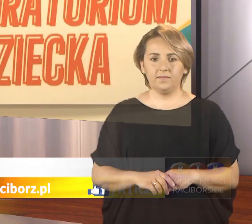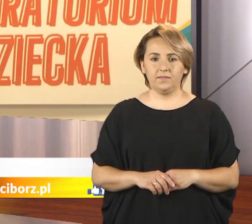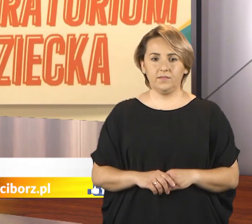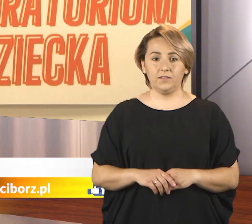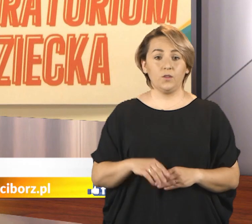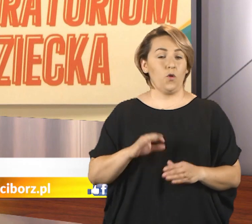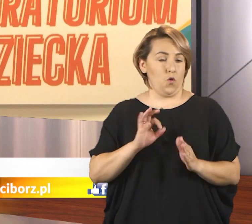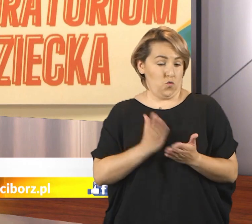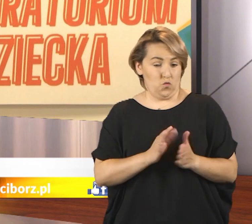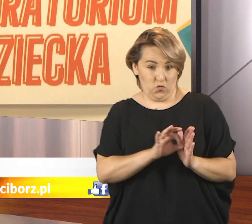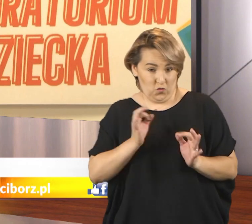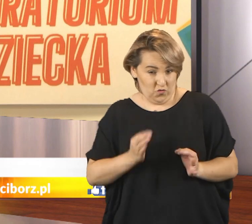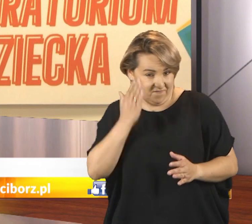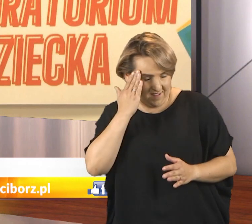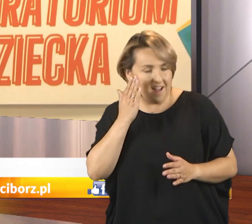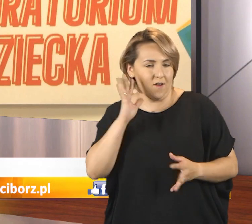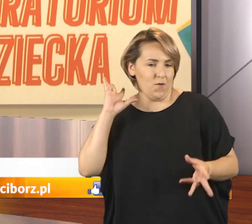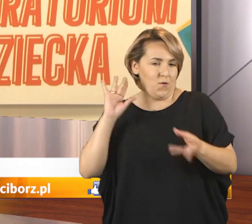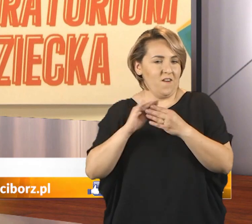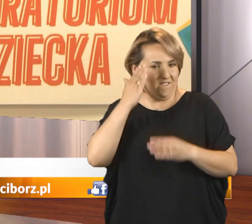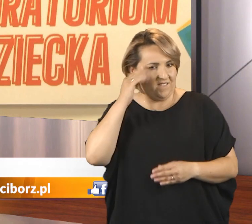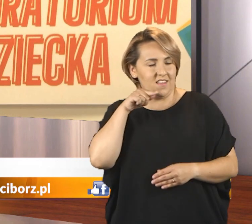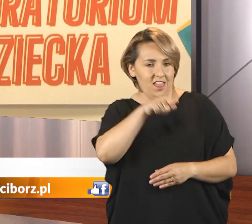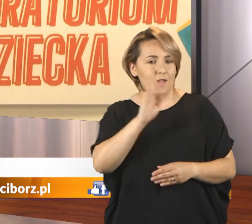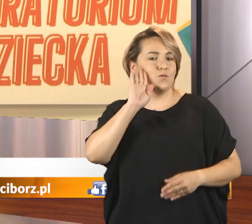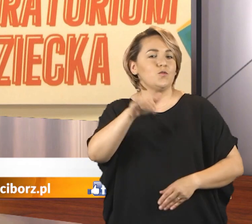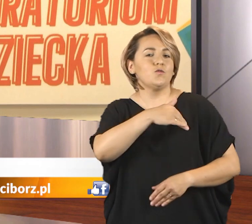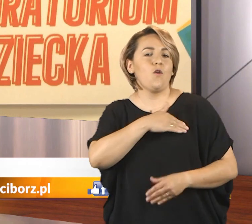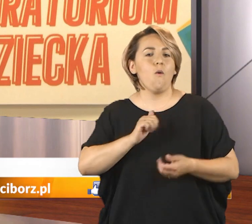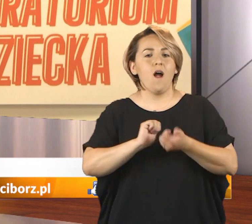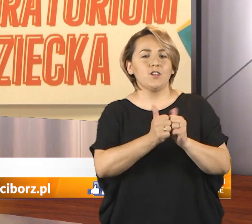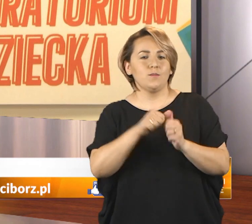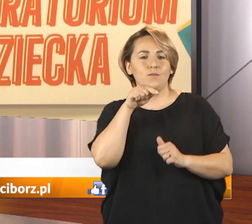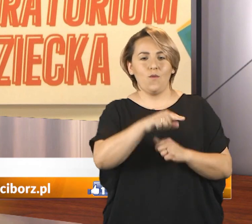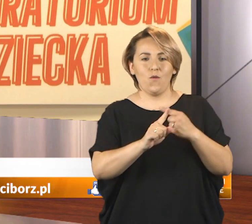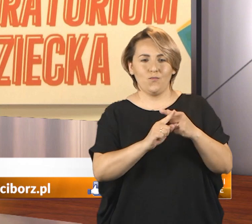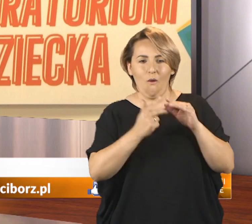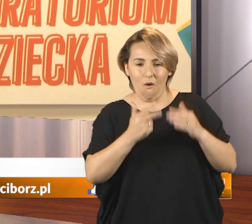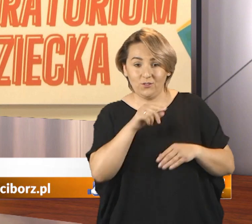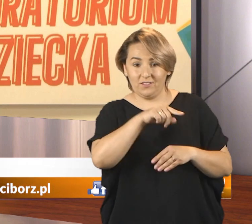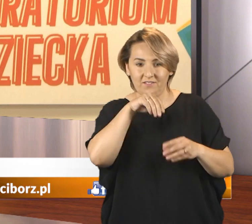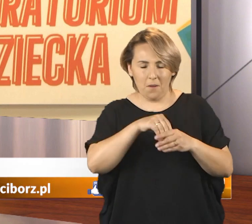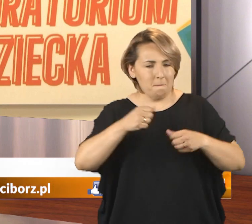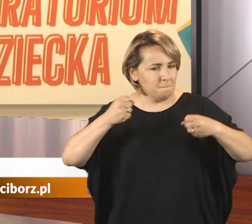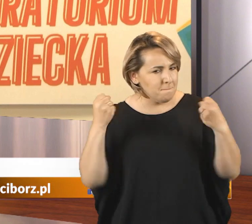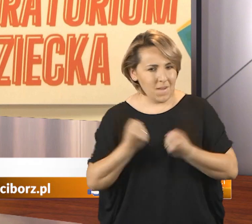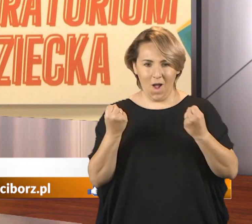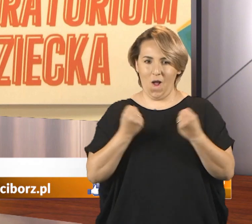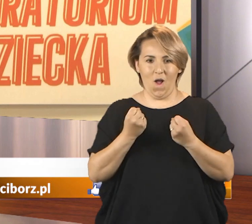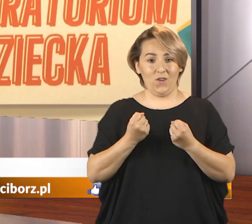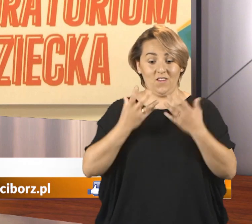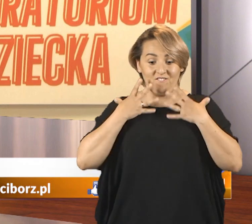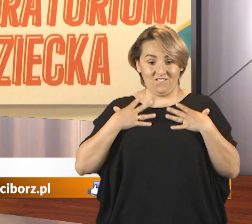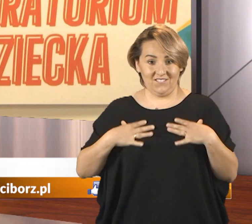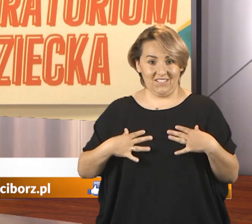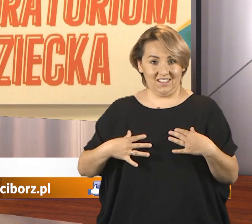Nie od dziś wiadomo, że w zespole szkół ogólnokształcących Mistrzostwa Sportowego w Raciborzu równie mocno jak